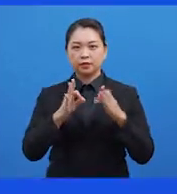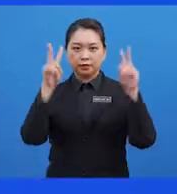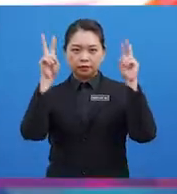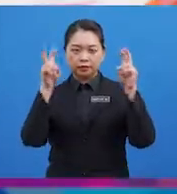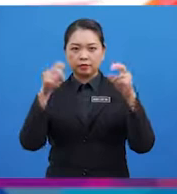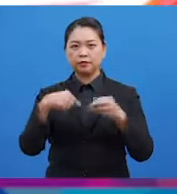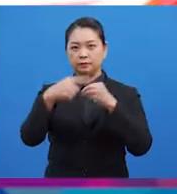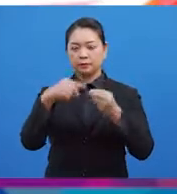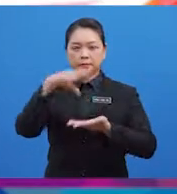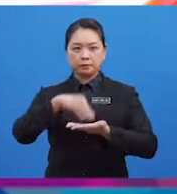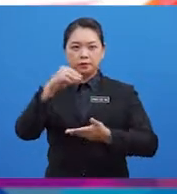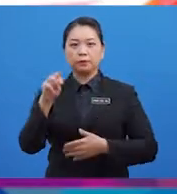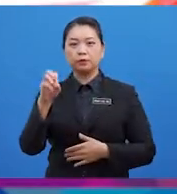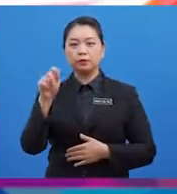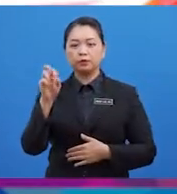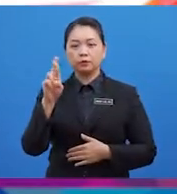Pembelajaran Moto